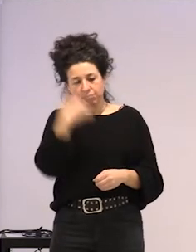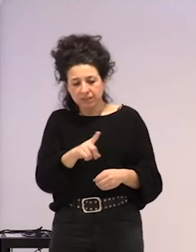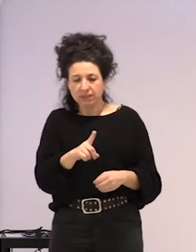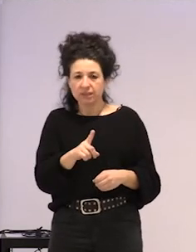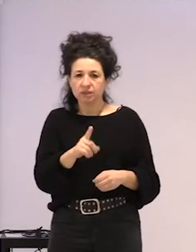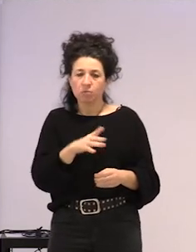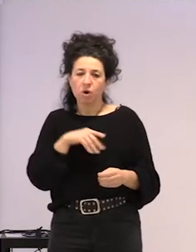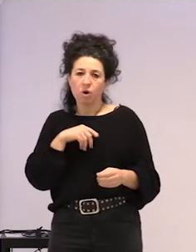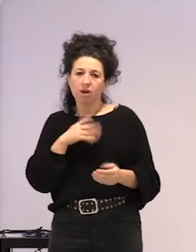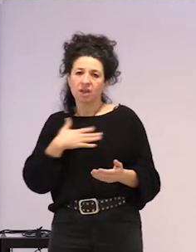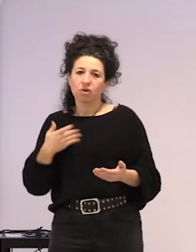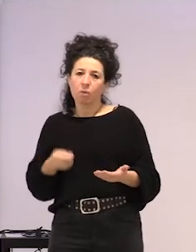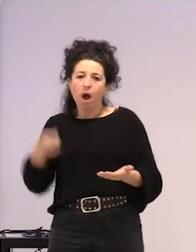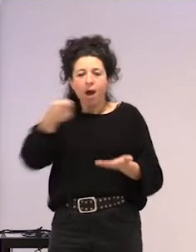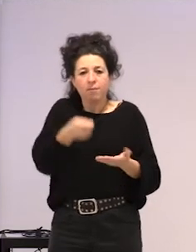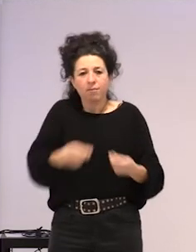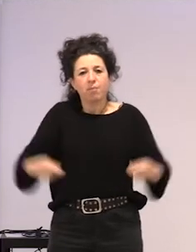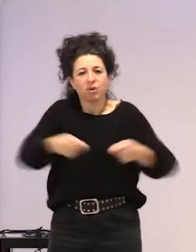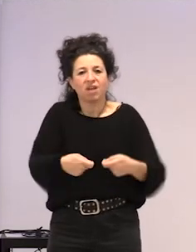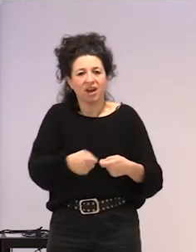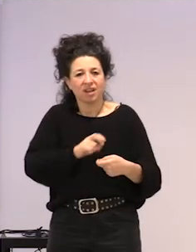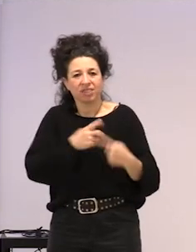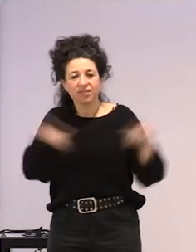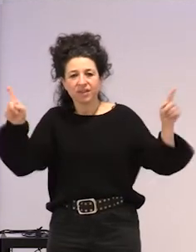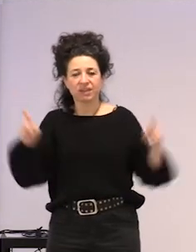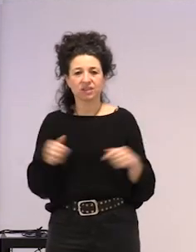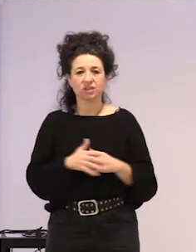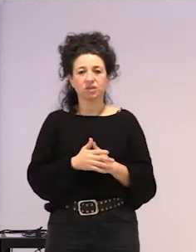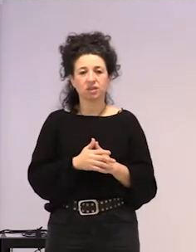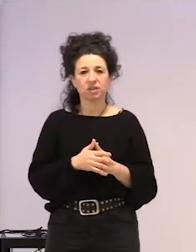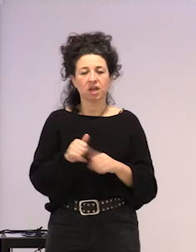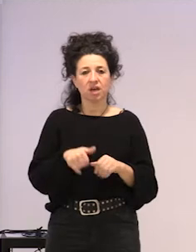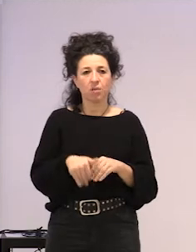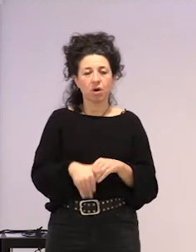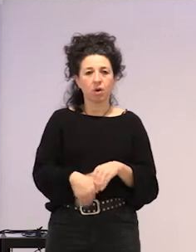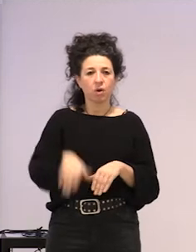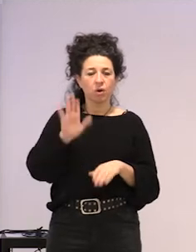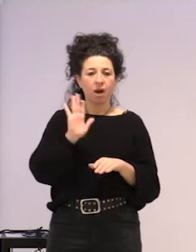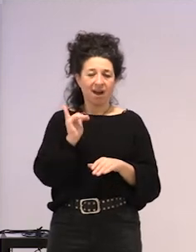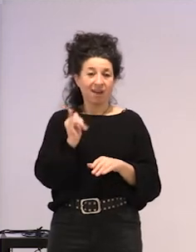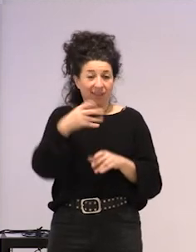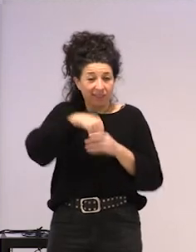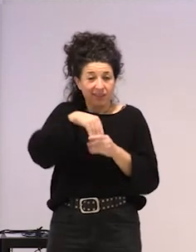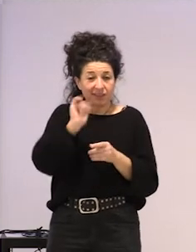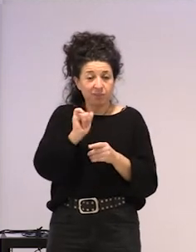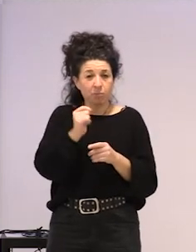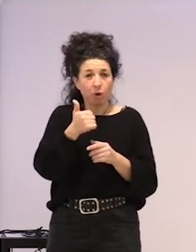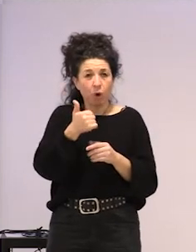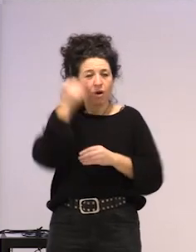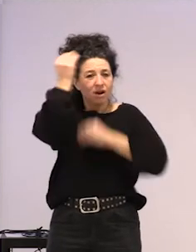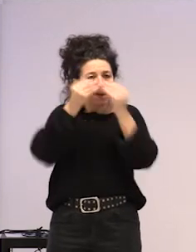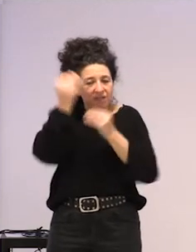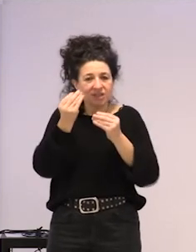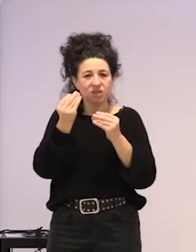bestelako ekarpen bat eginei dudala, ez? Eta nolabait, ba, horratzean badagoela privilegioen inguruko, eta botere pozizioen inguruko hausnarketa bat,